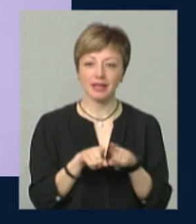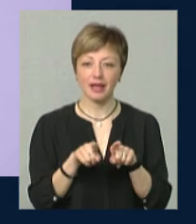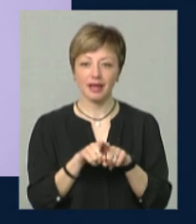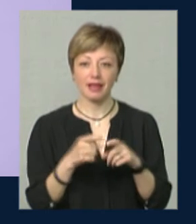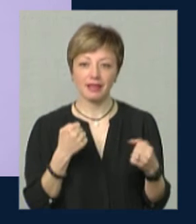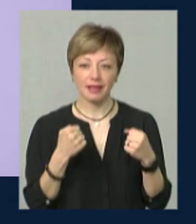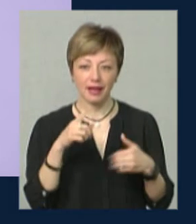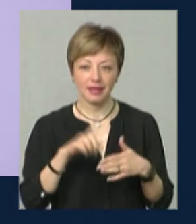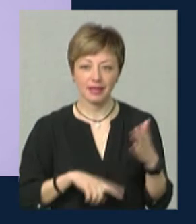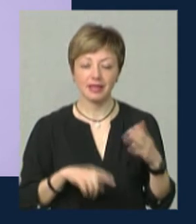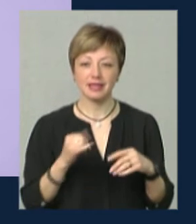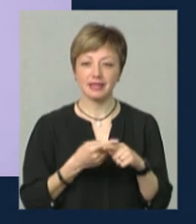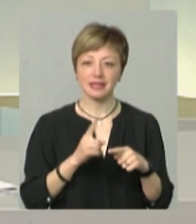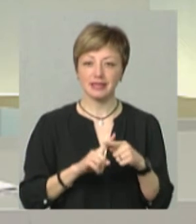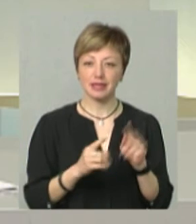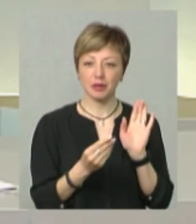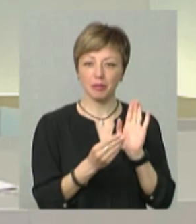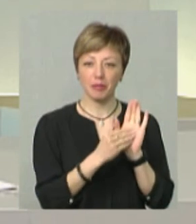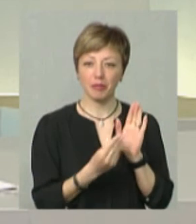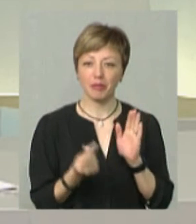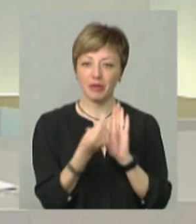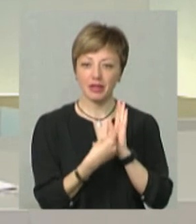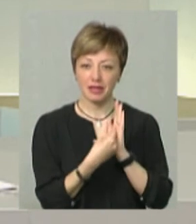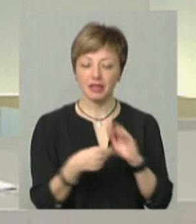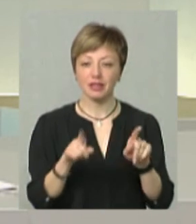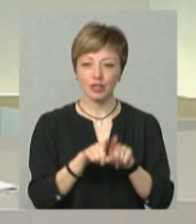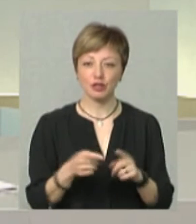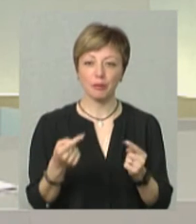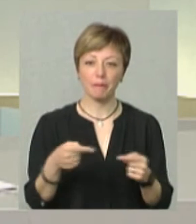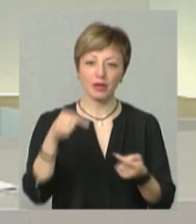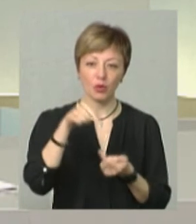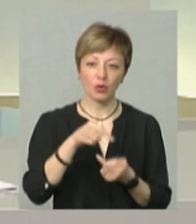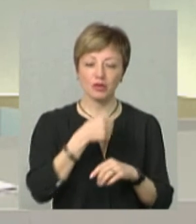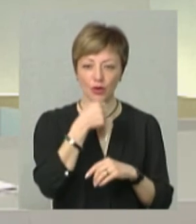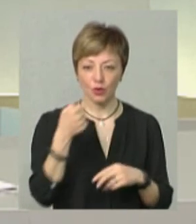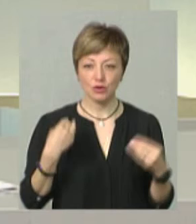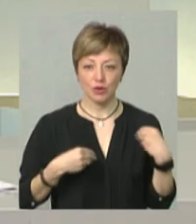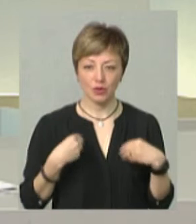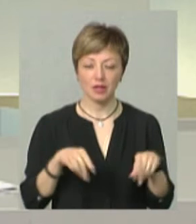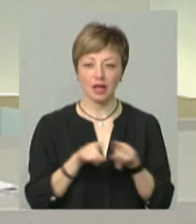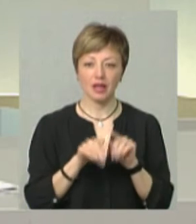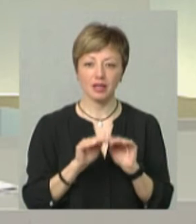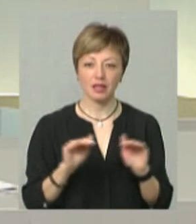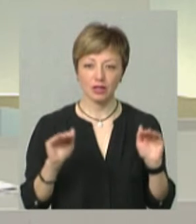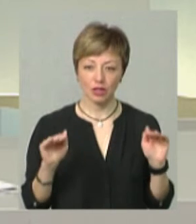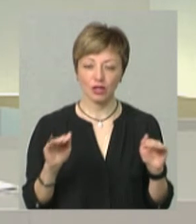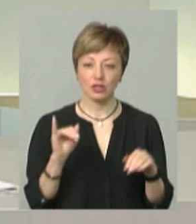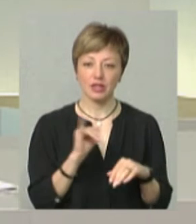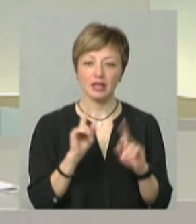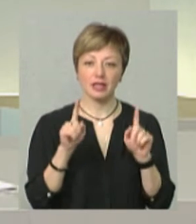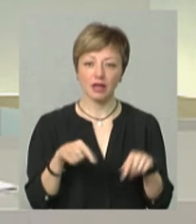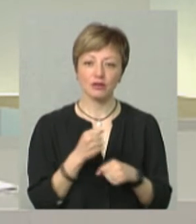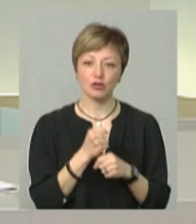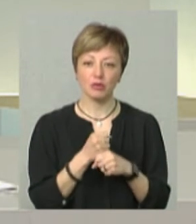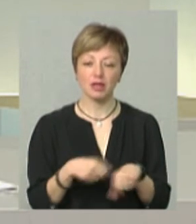надійні. І ці принти, вони дуже підходять як для дорослого одягу, так і для дитячого. І ми навіть